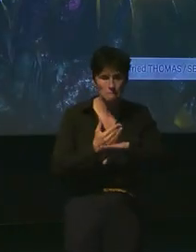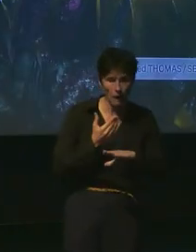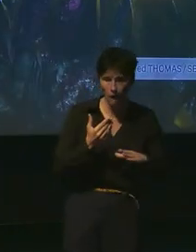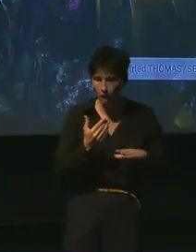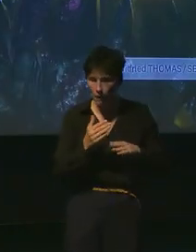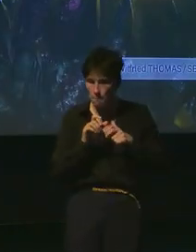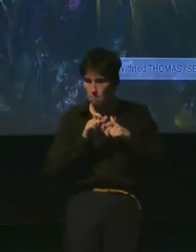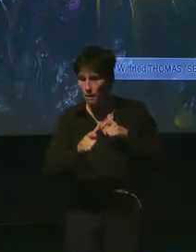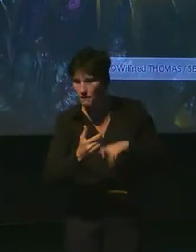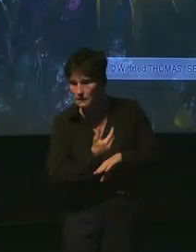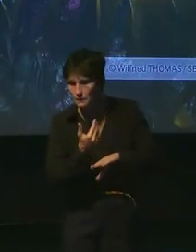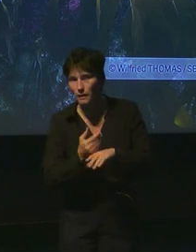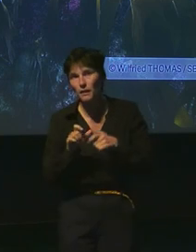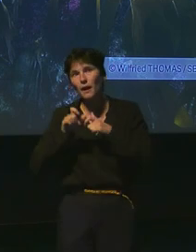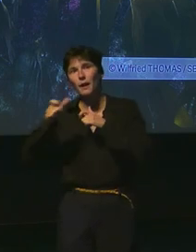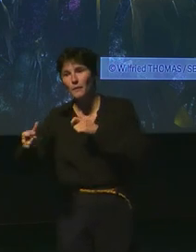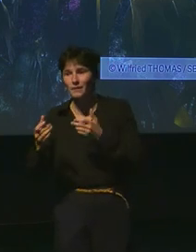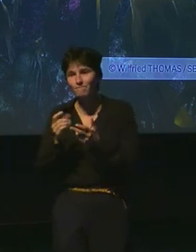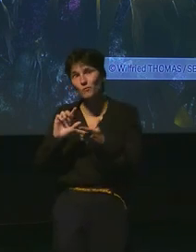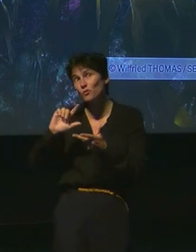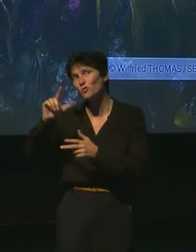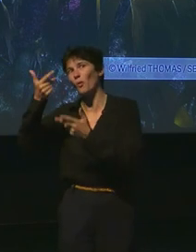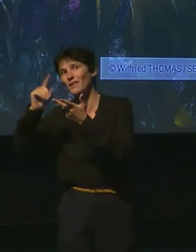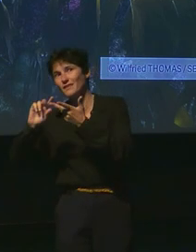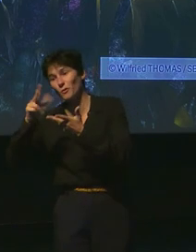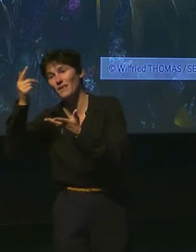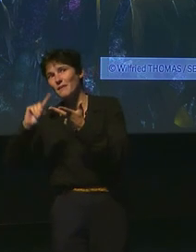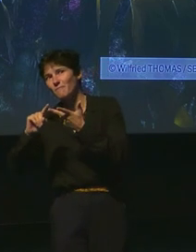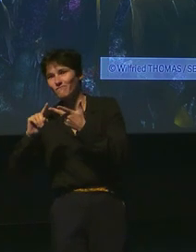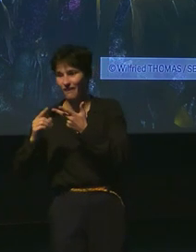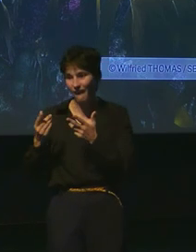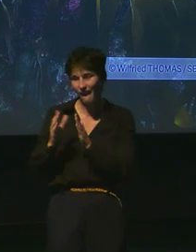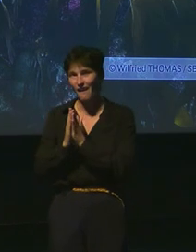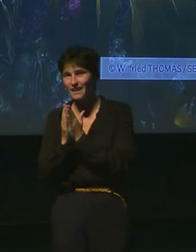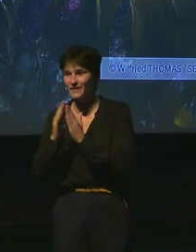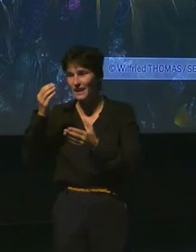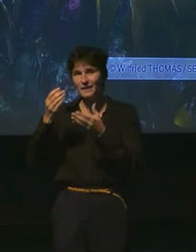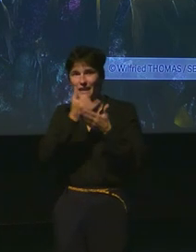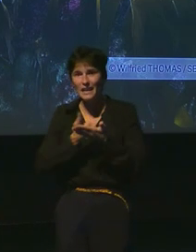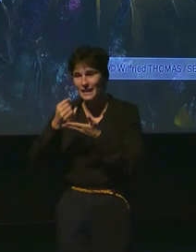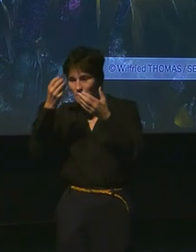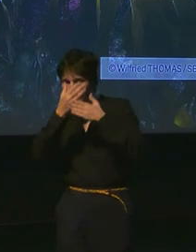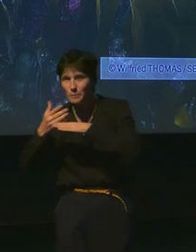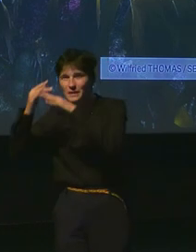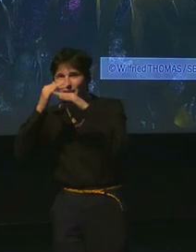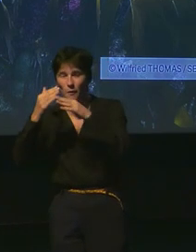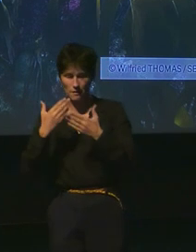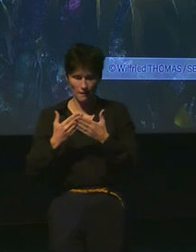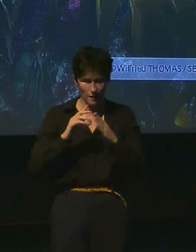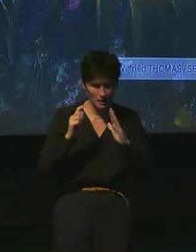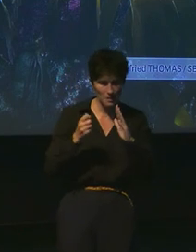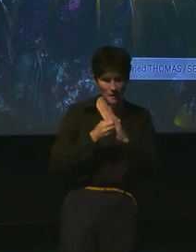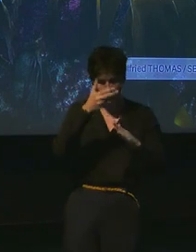dans la Réunion sérieux. Alors, ce voyage extraordinaire dans un sous-marin nous fait véritablement